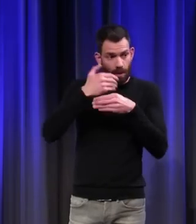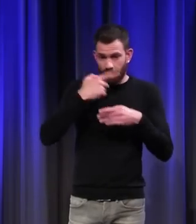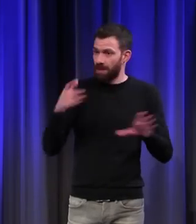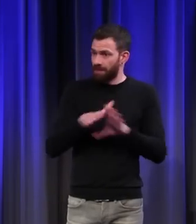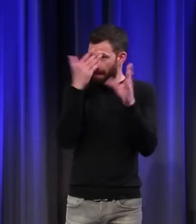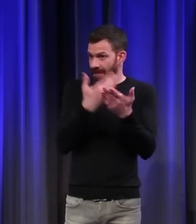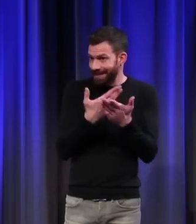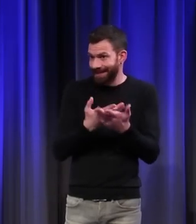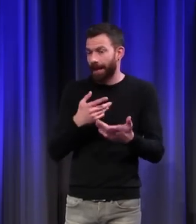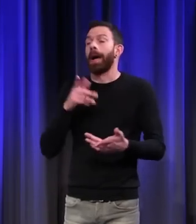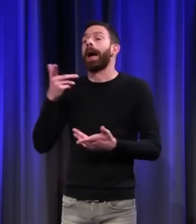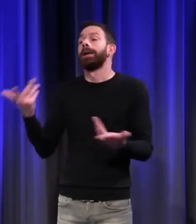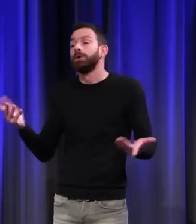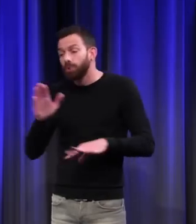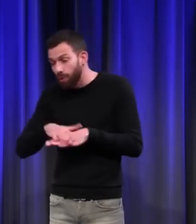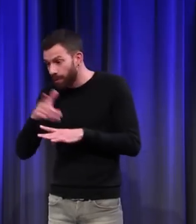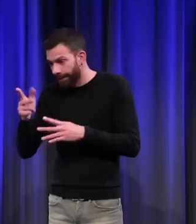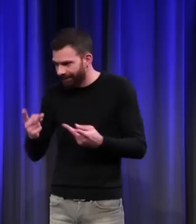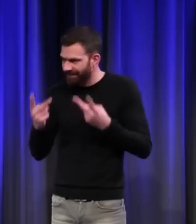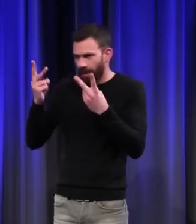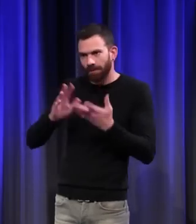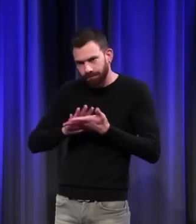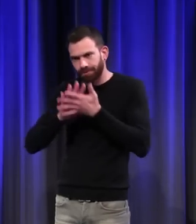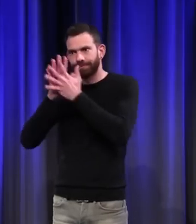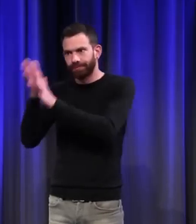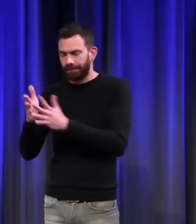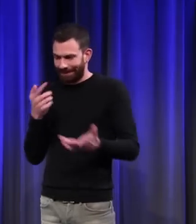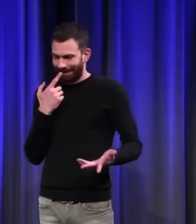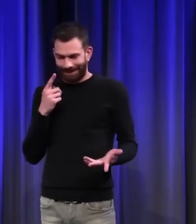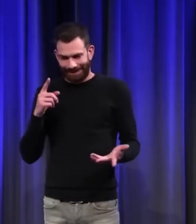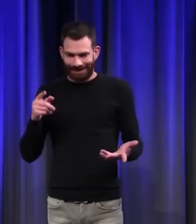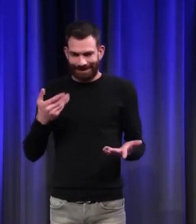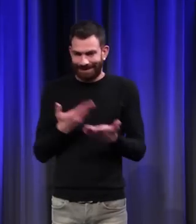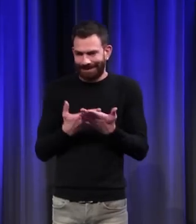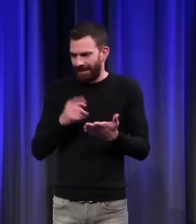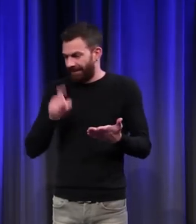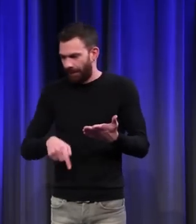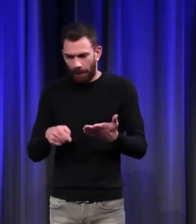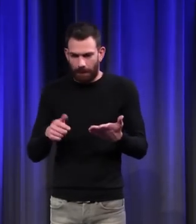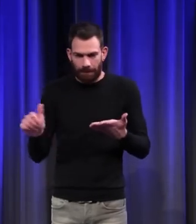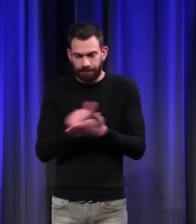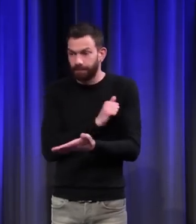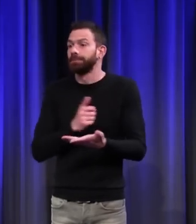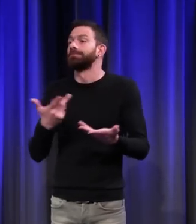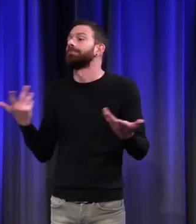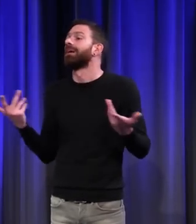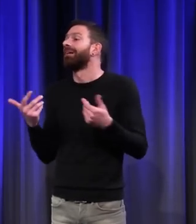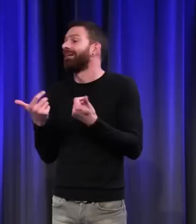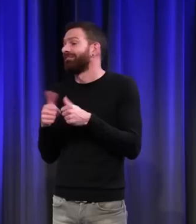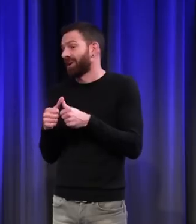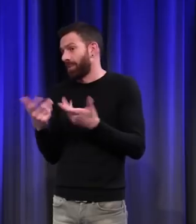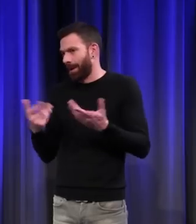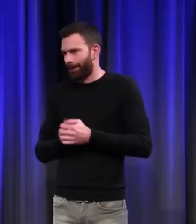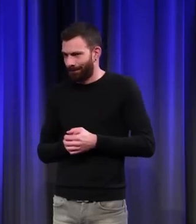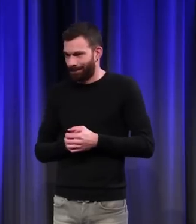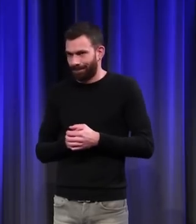il se revalorise, il faut lui enlever ce vices supposé. Et alors, on fait quelque chose d'inouï. On déverse